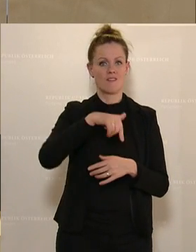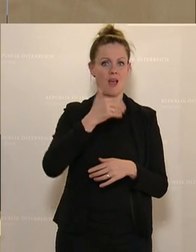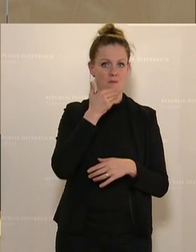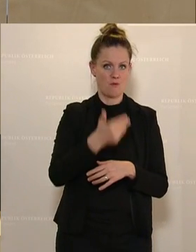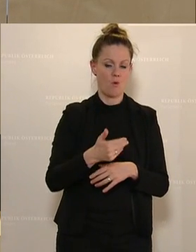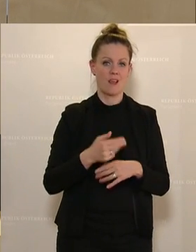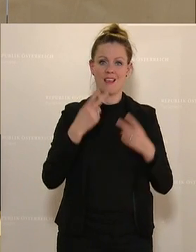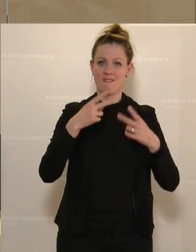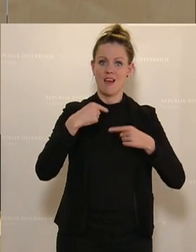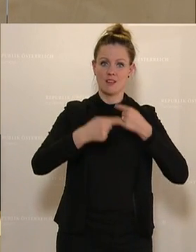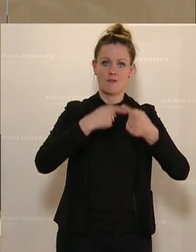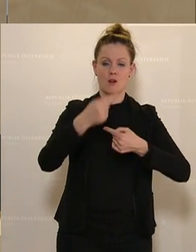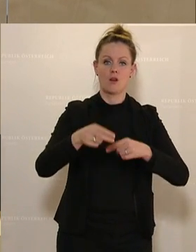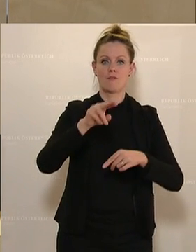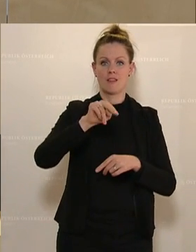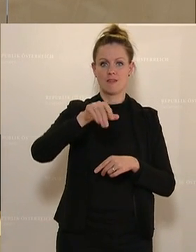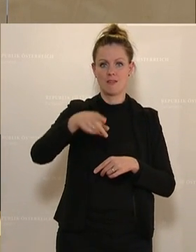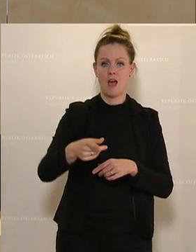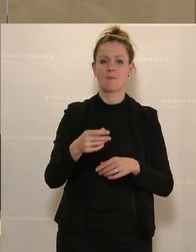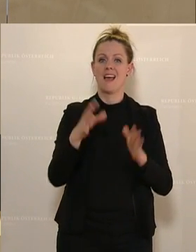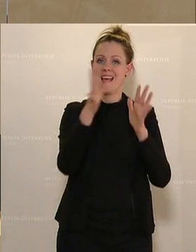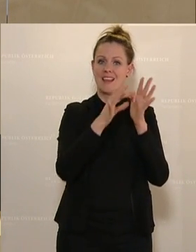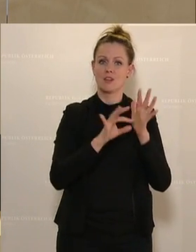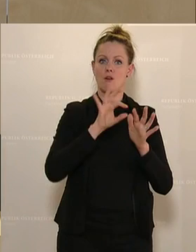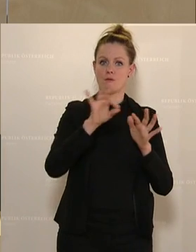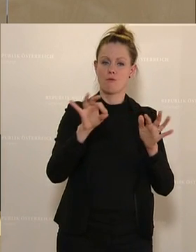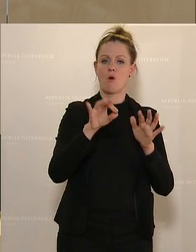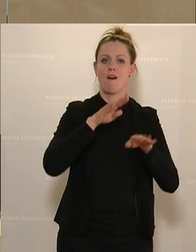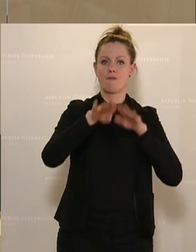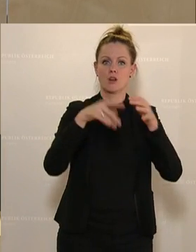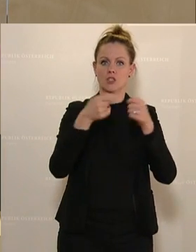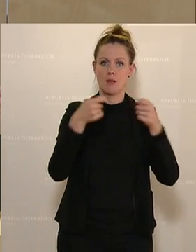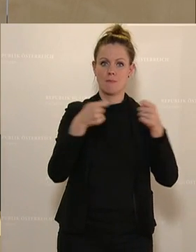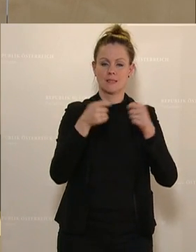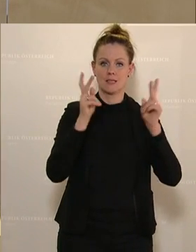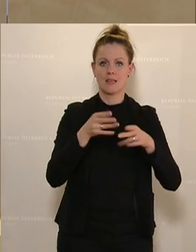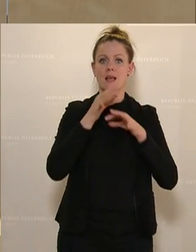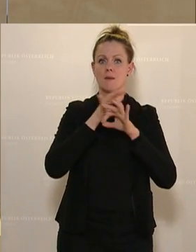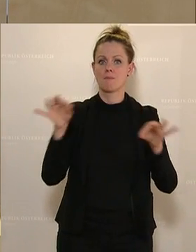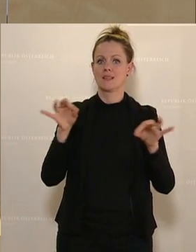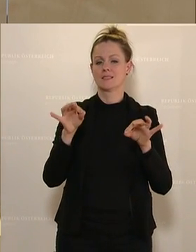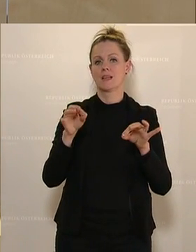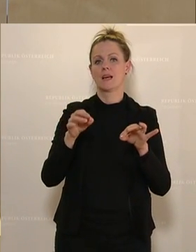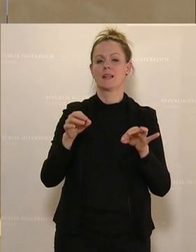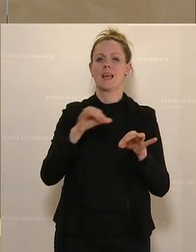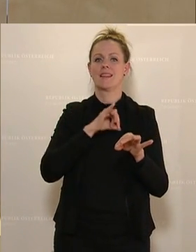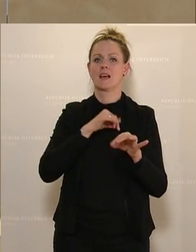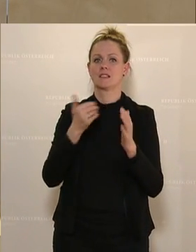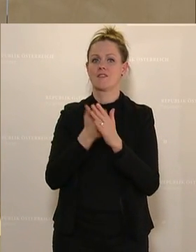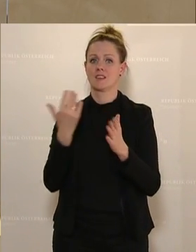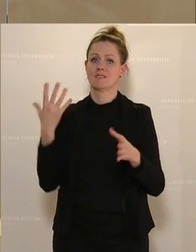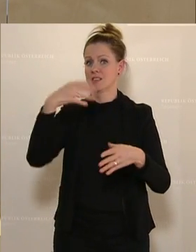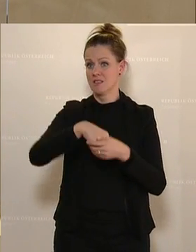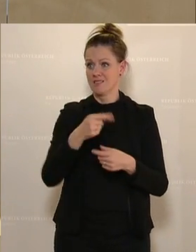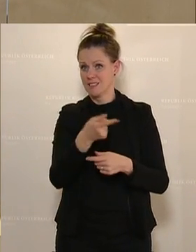empfohlen, für den weiteren Verlauf des NAPS Indikaturen für die Messung der Fortschritte, bessere Einbindung der Betroffenen, weil die wissen es